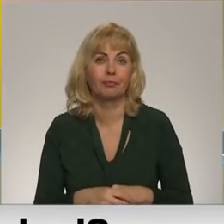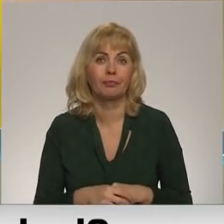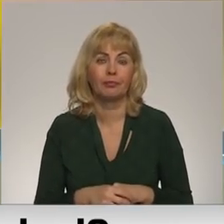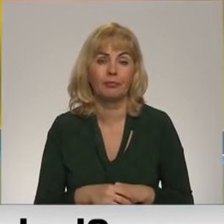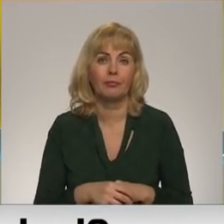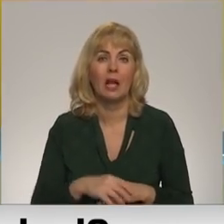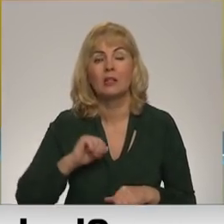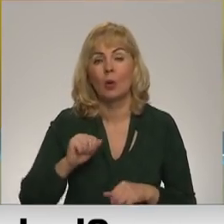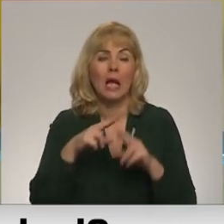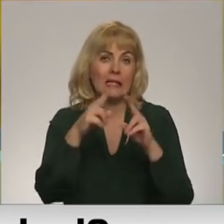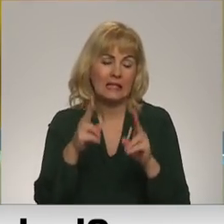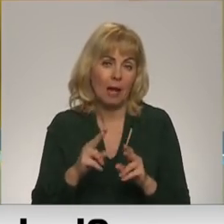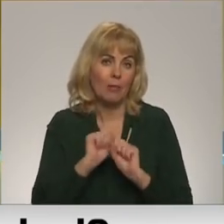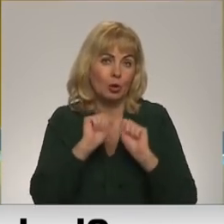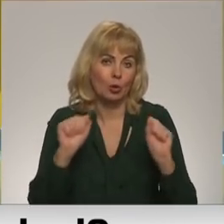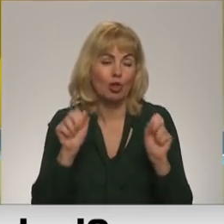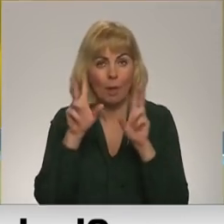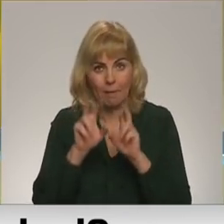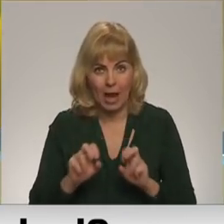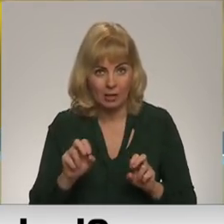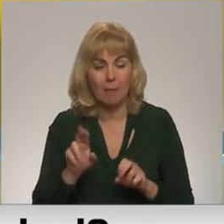Manas saranas patnēs bija starptautiskās drošības pētnieks Mārtiņš Hirš.